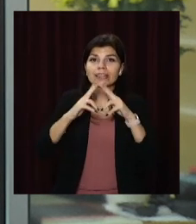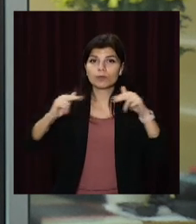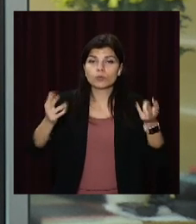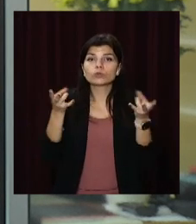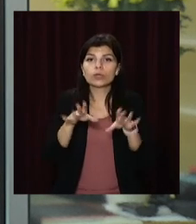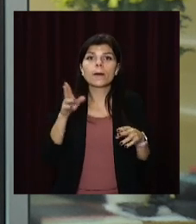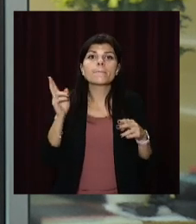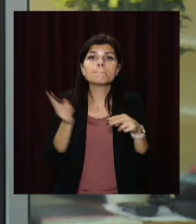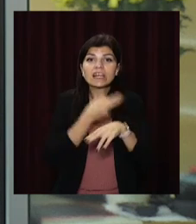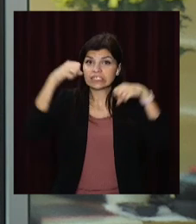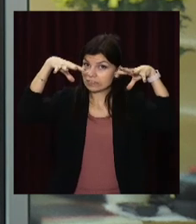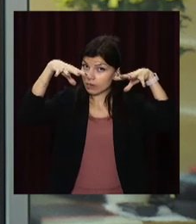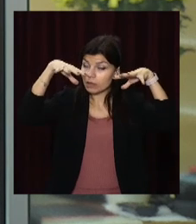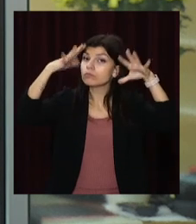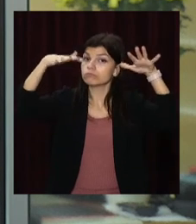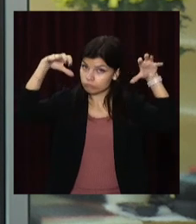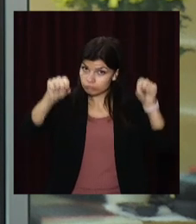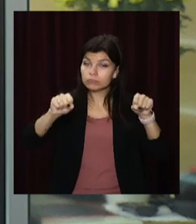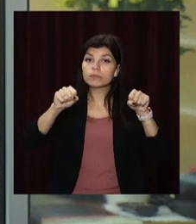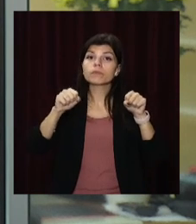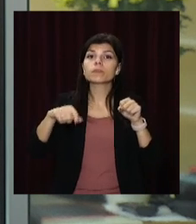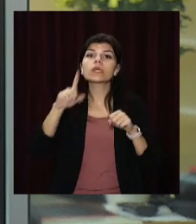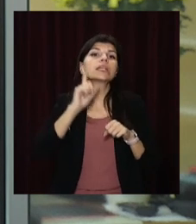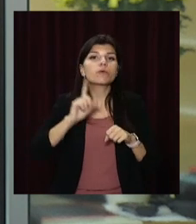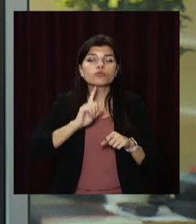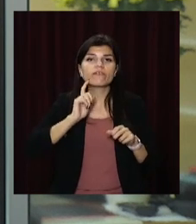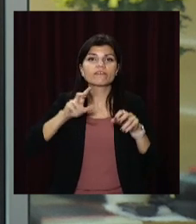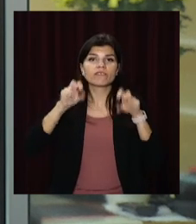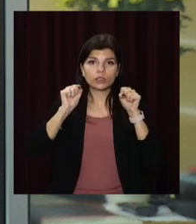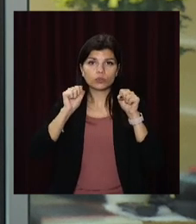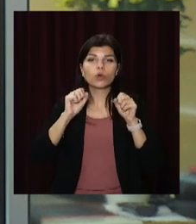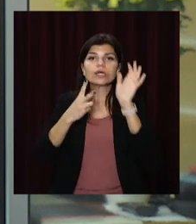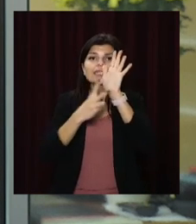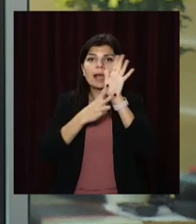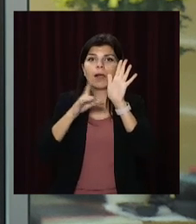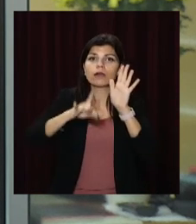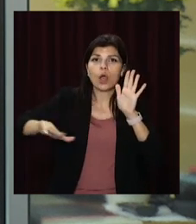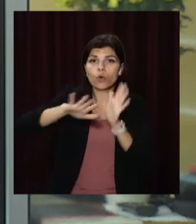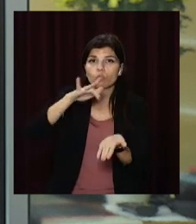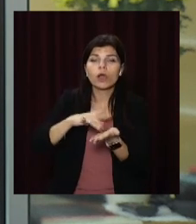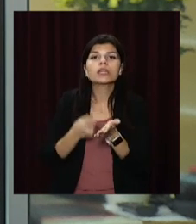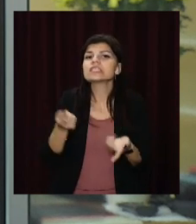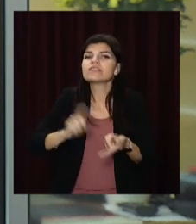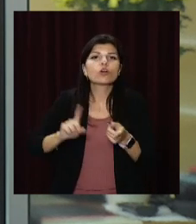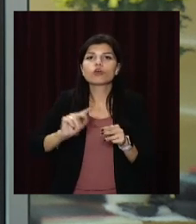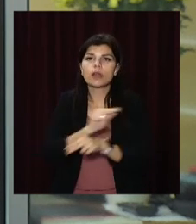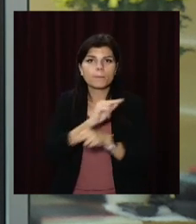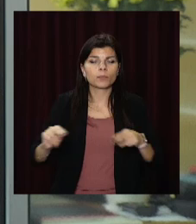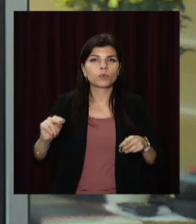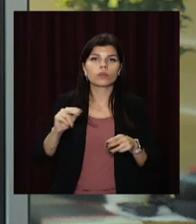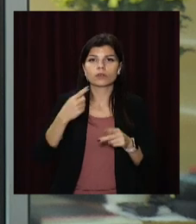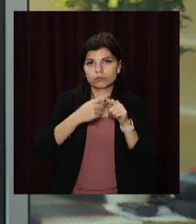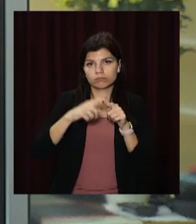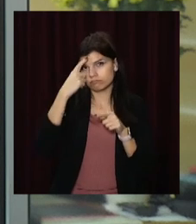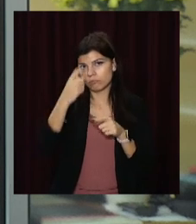залишиться без світла. Зокрема, електропостачання тимчасово відключать у семи районах міста. Це пов'язане з ремонтом мереж